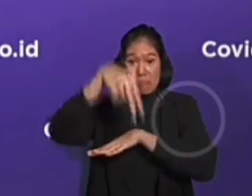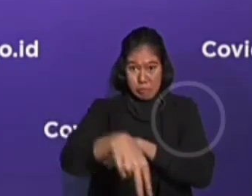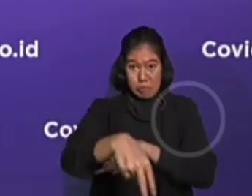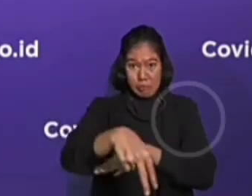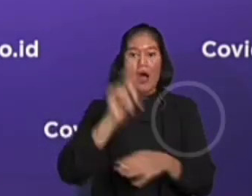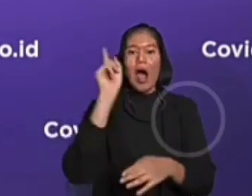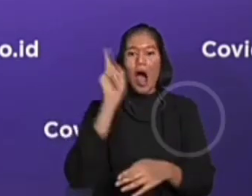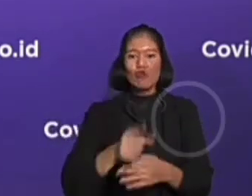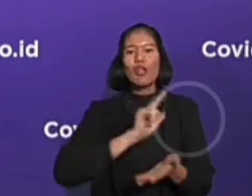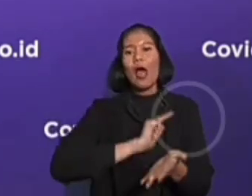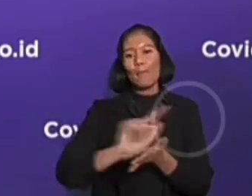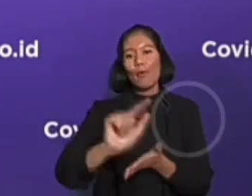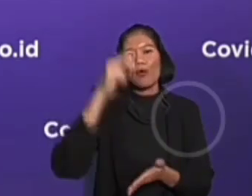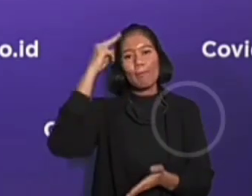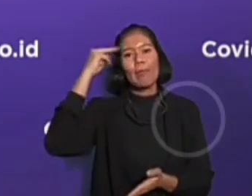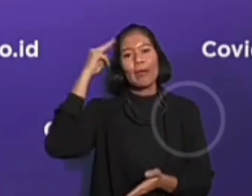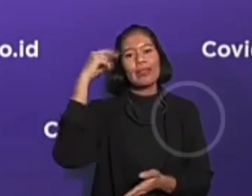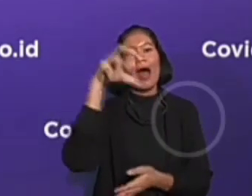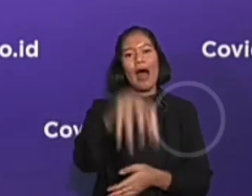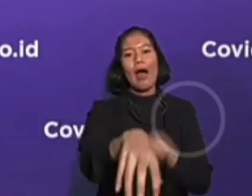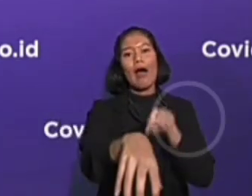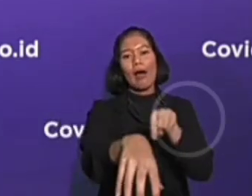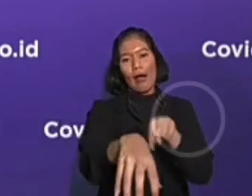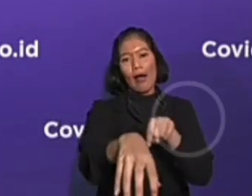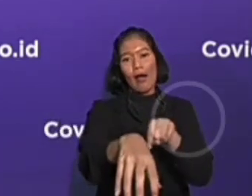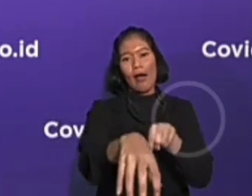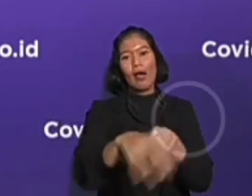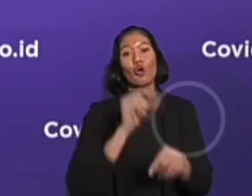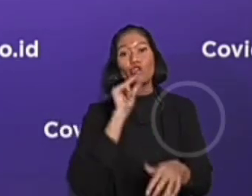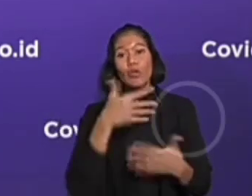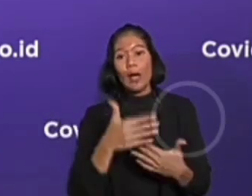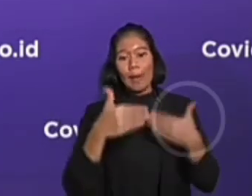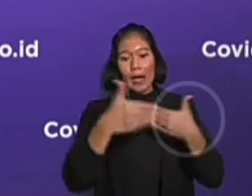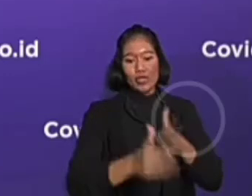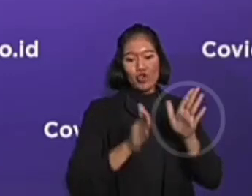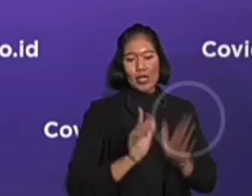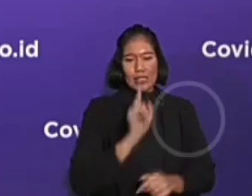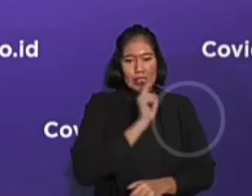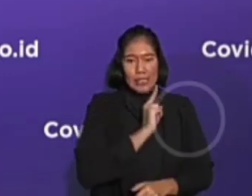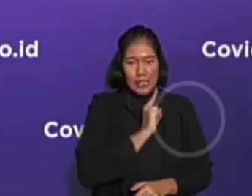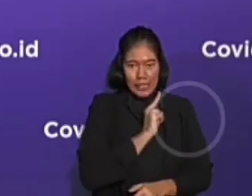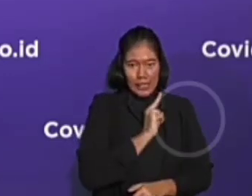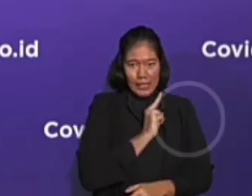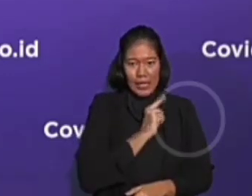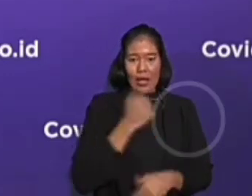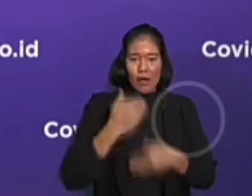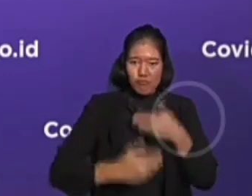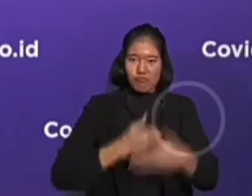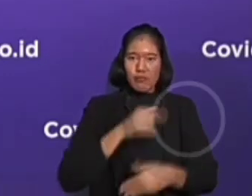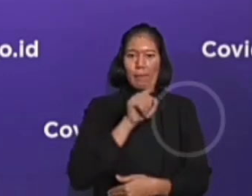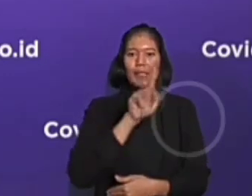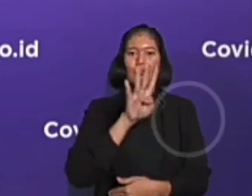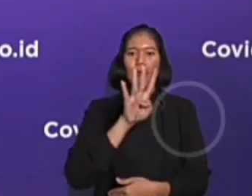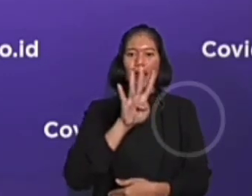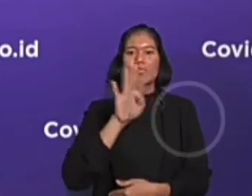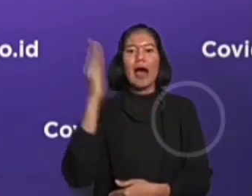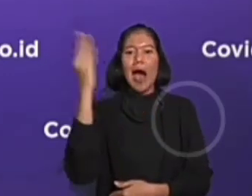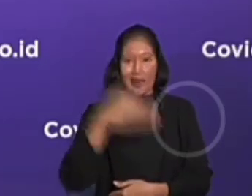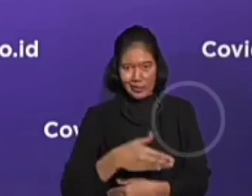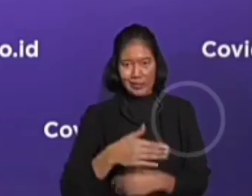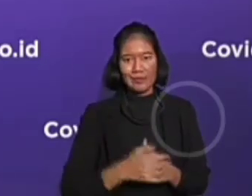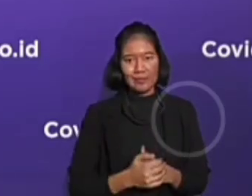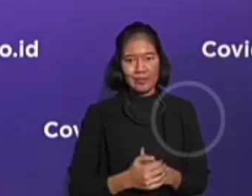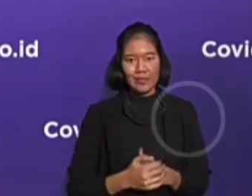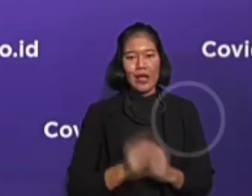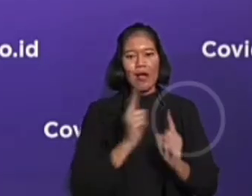pemerintah sedempat dan melakukan isolasi mandiri selama 14 hari dan disiplin dengan physical distancing